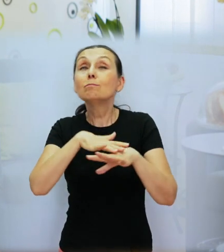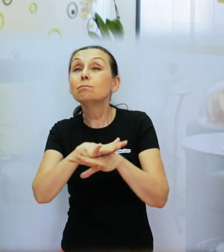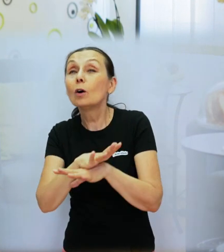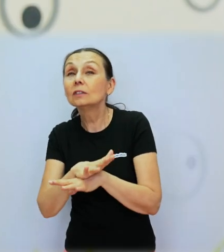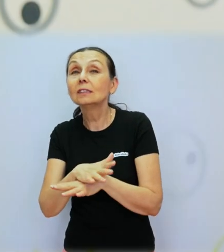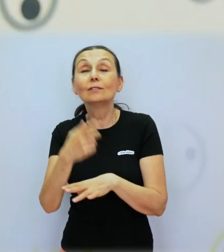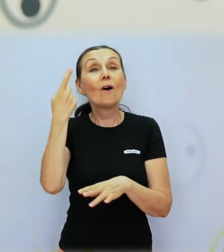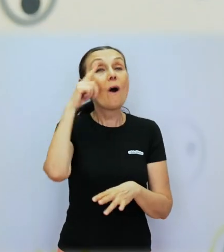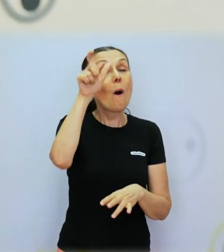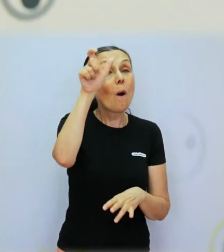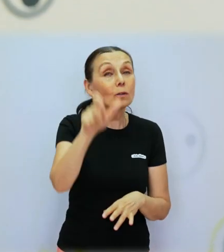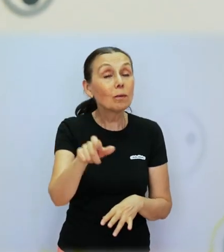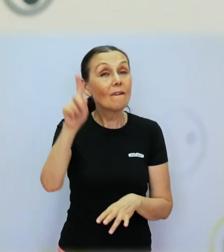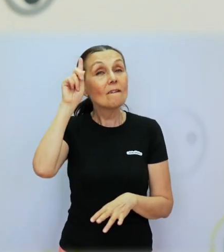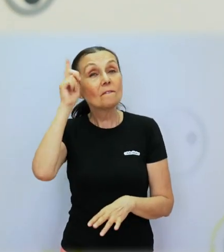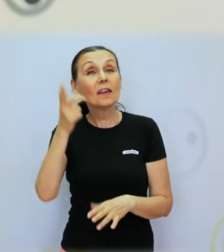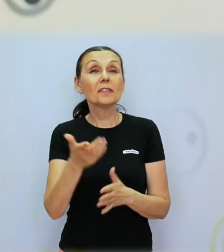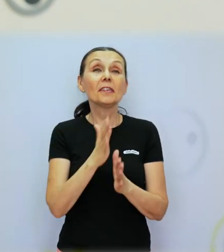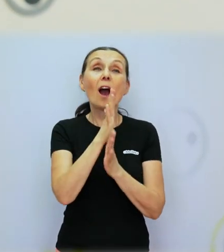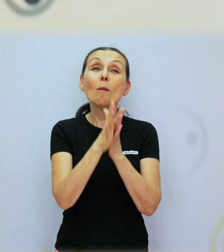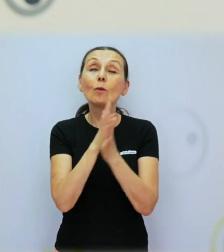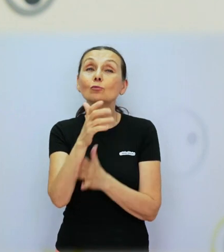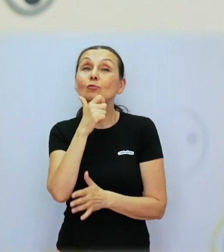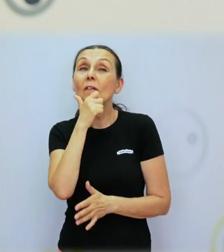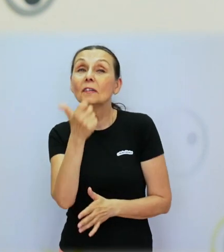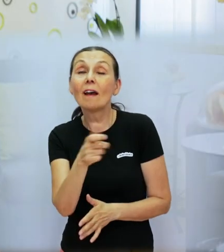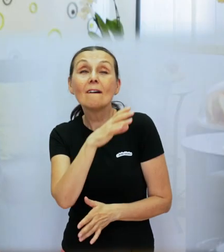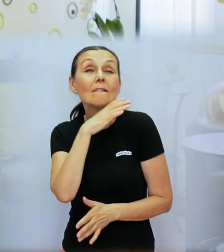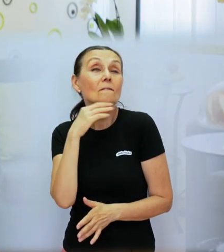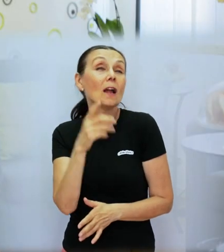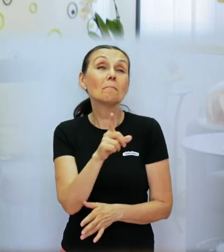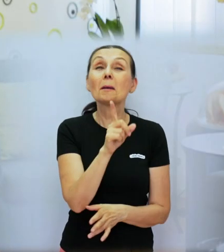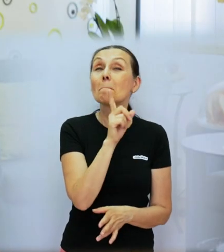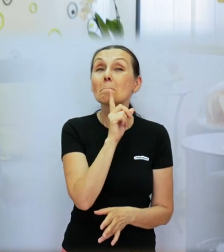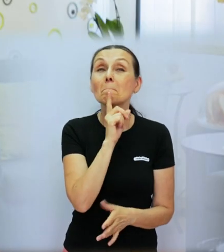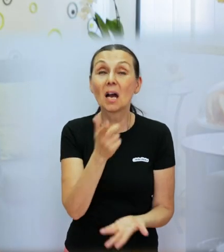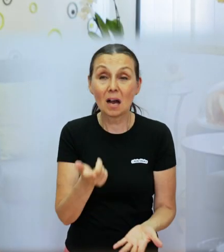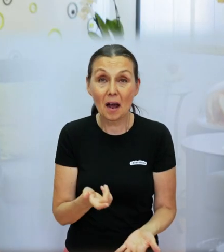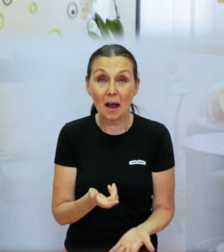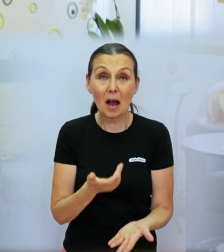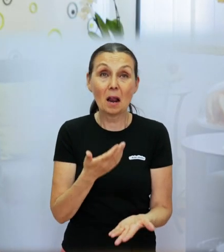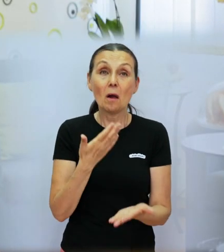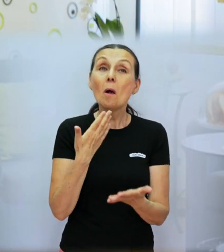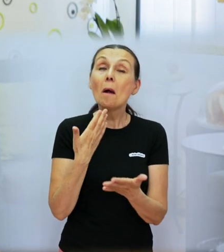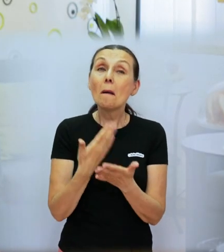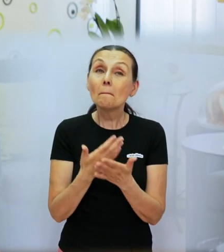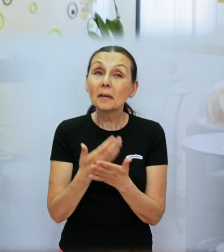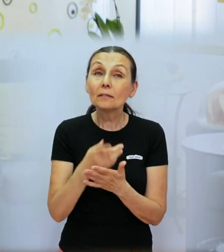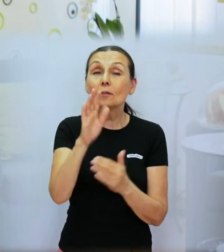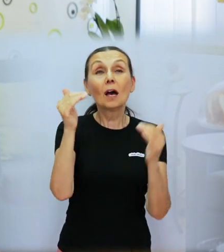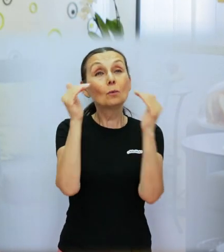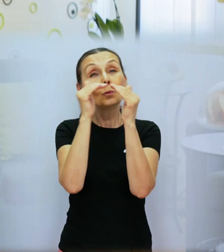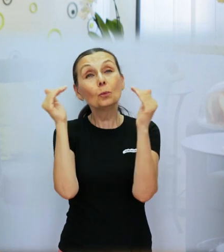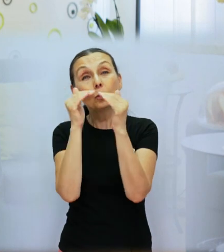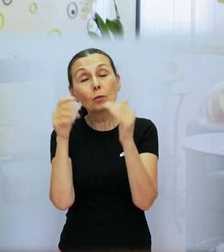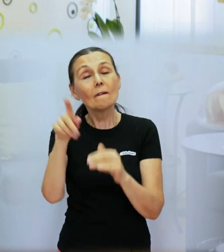pocit, že nie sú odborníci, ktorí ovládajú, alebo nie ich toľko, tých odborníkov, ktorí by ovládali posunkový jazyk,